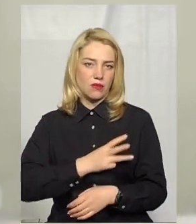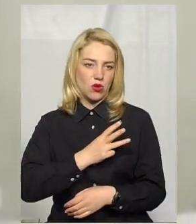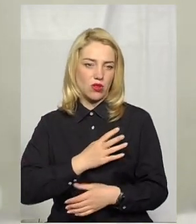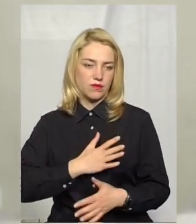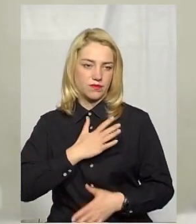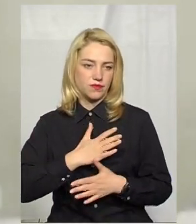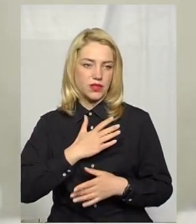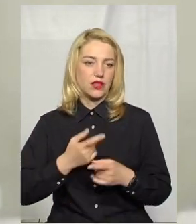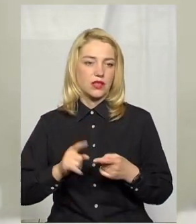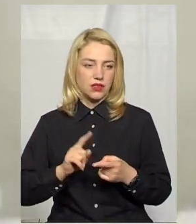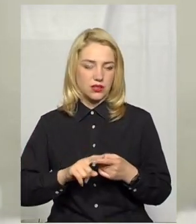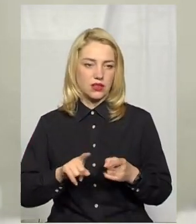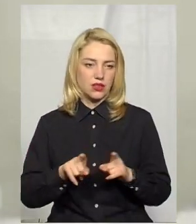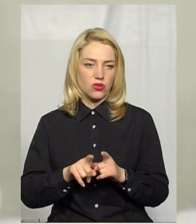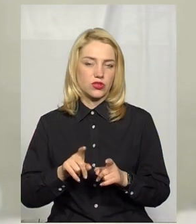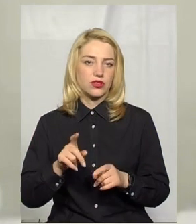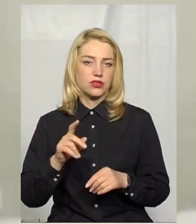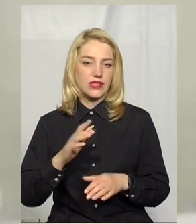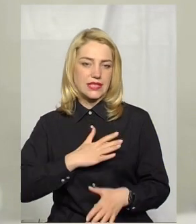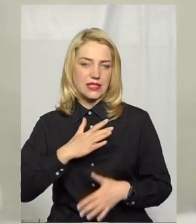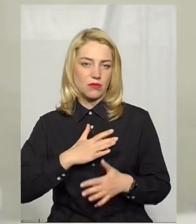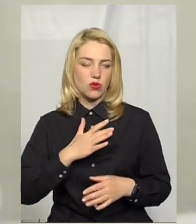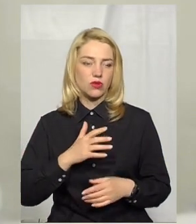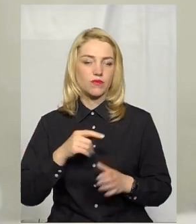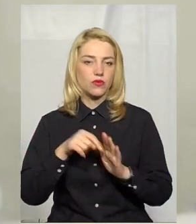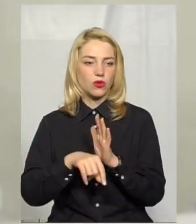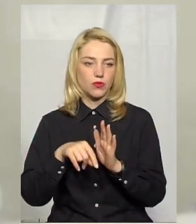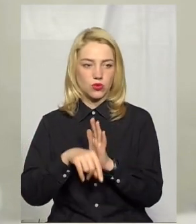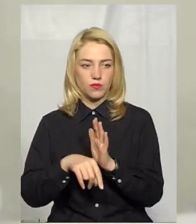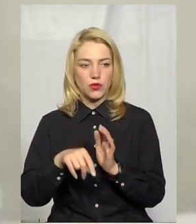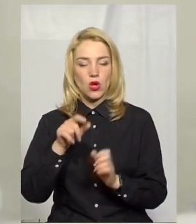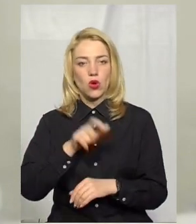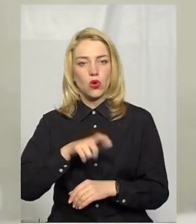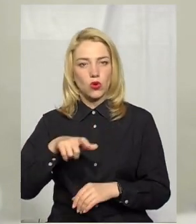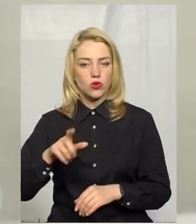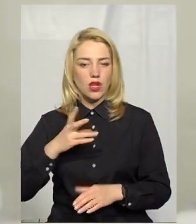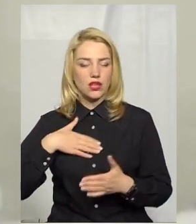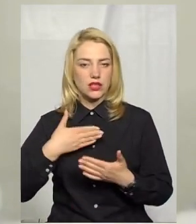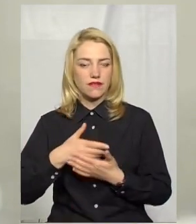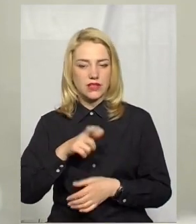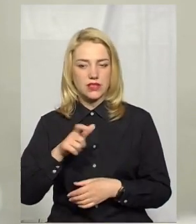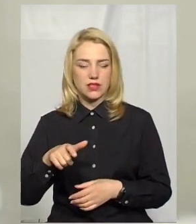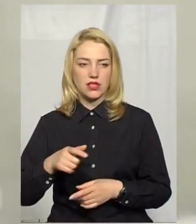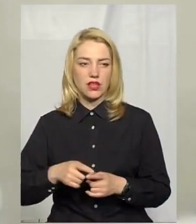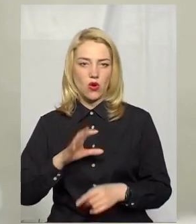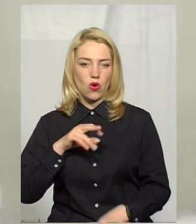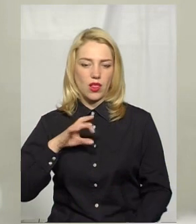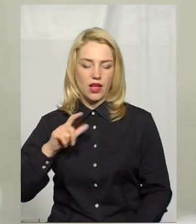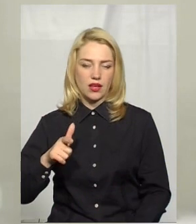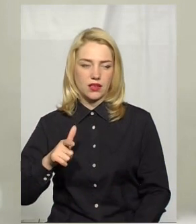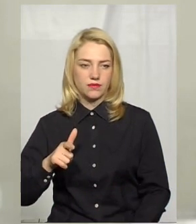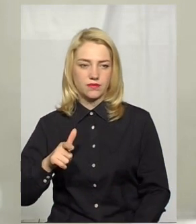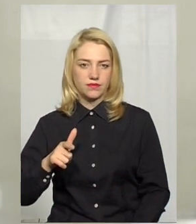Це теж стимул Тобто Люди Активісти Олег зокрема